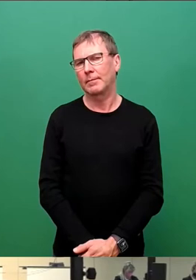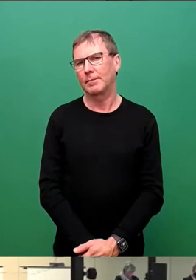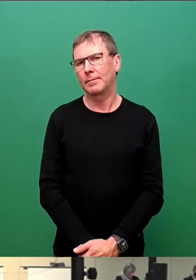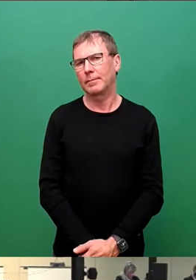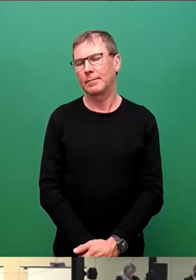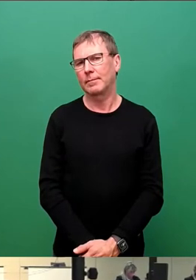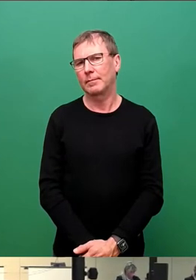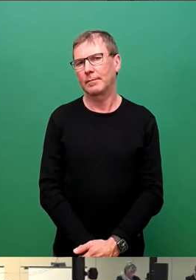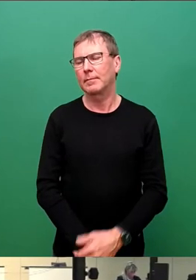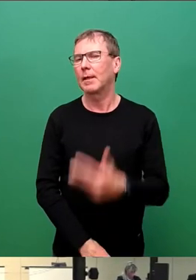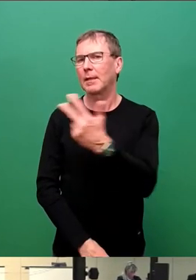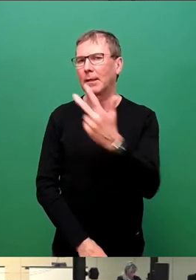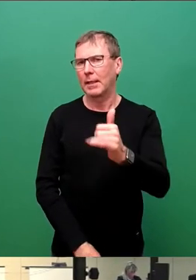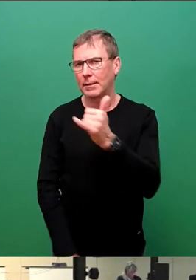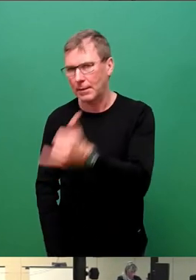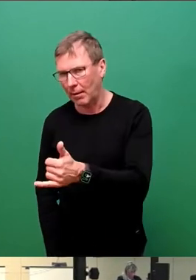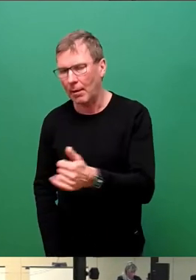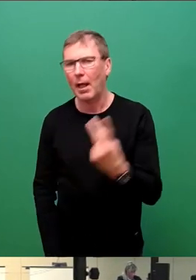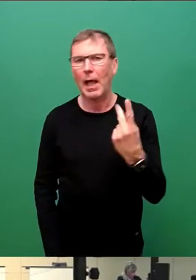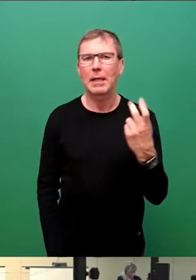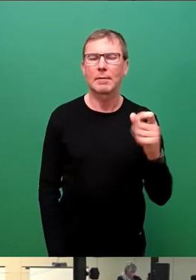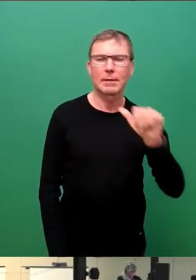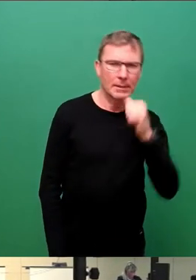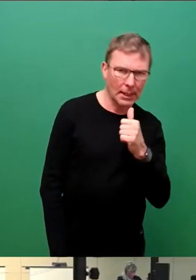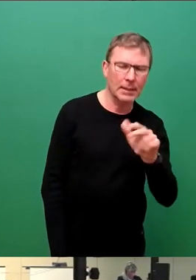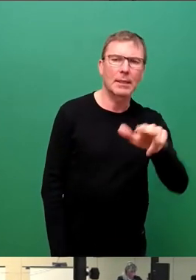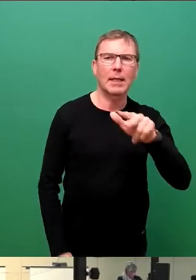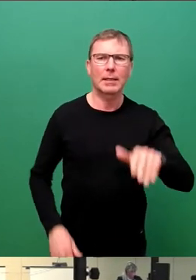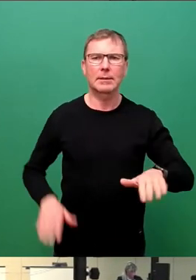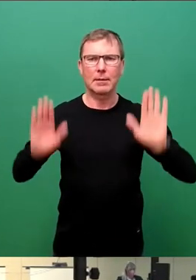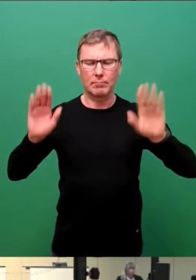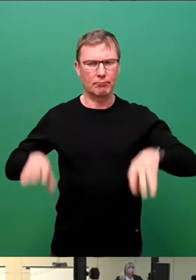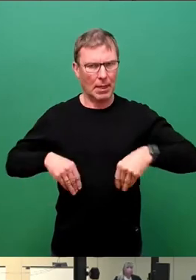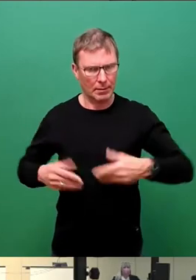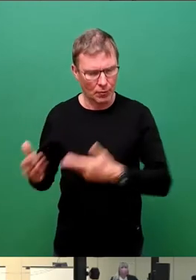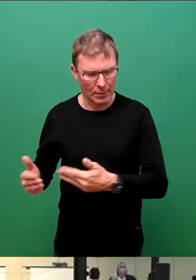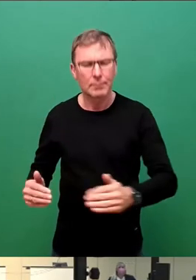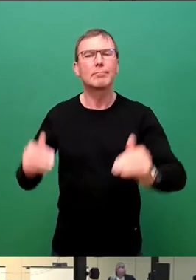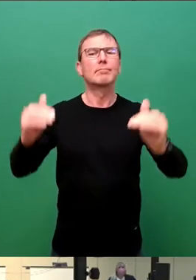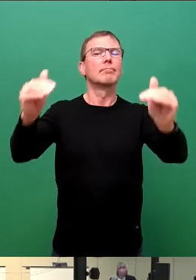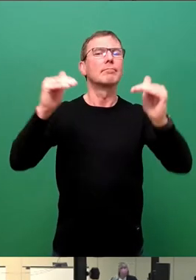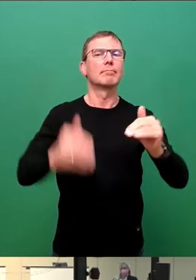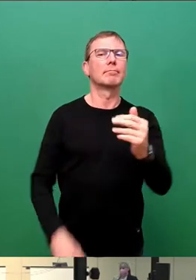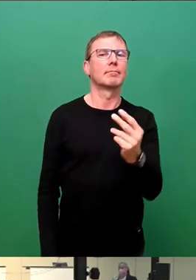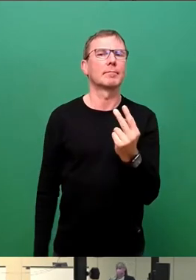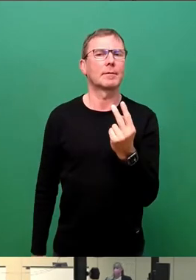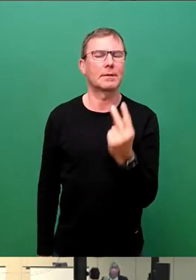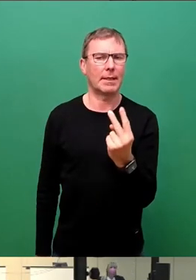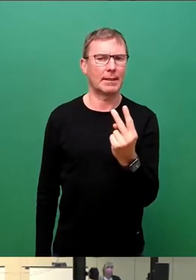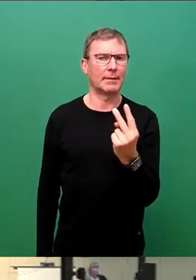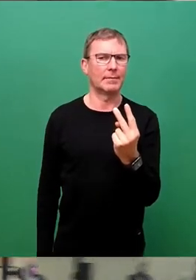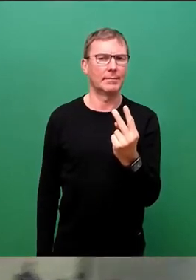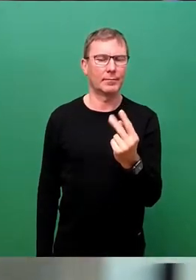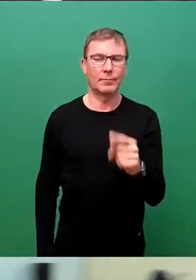33 Ja, 21 Nein, 13 Enthaltungen wäre so angenommen. Wir kommen zum Punkt 2. Wer dem